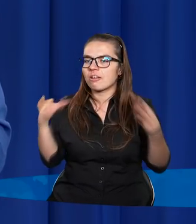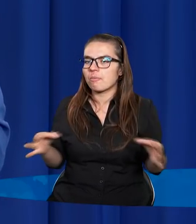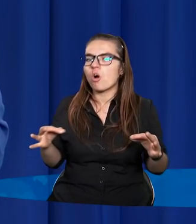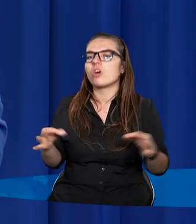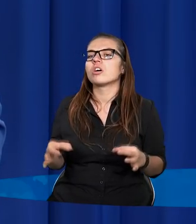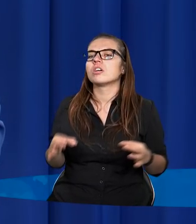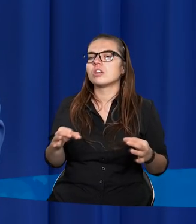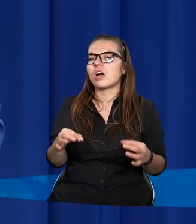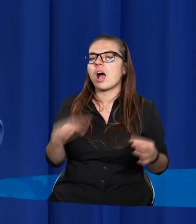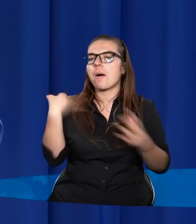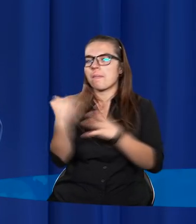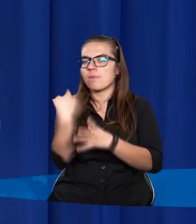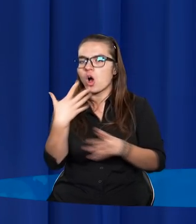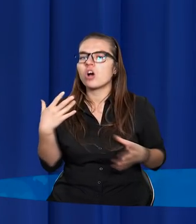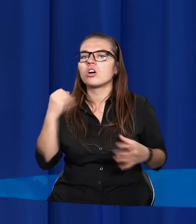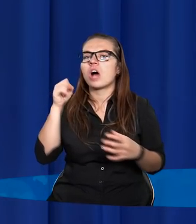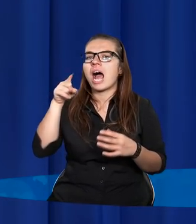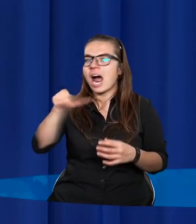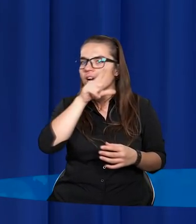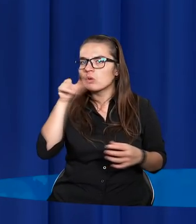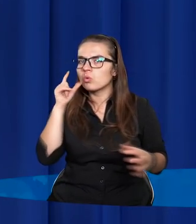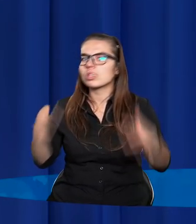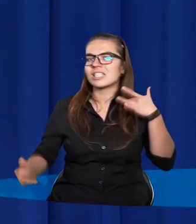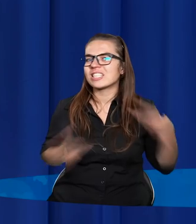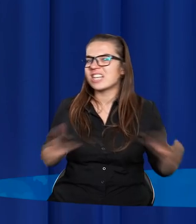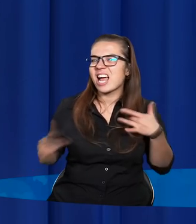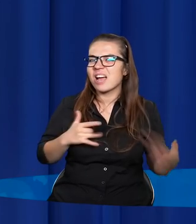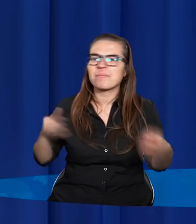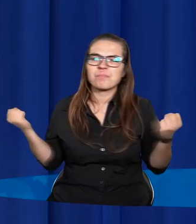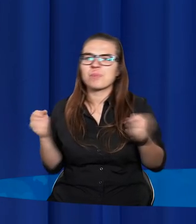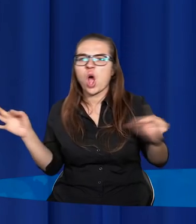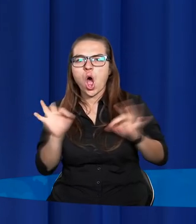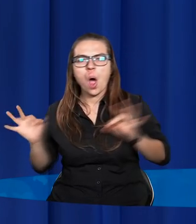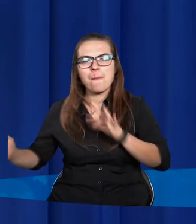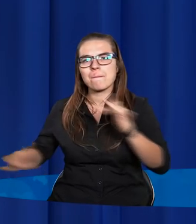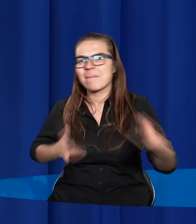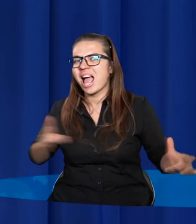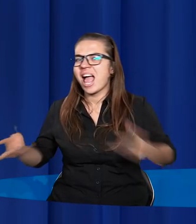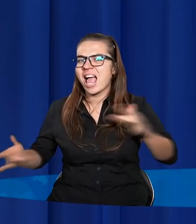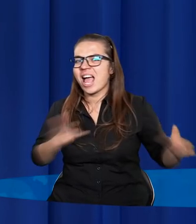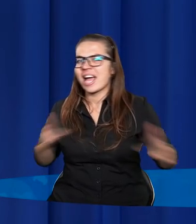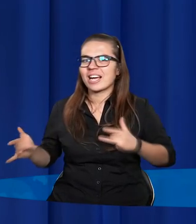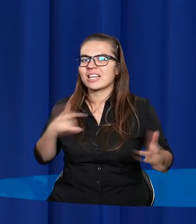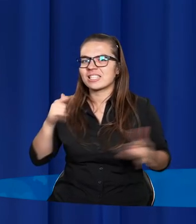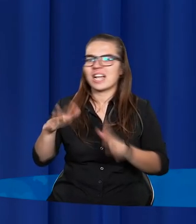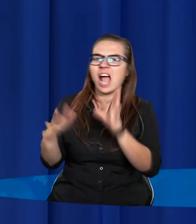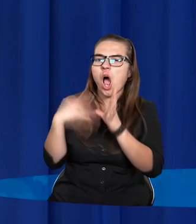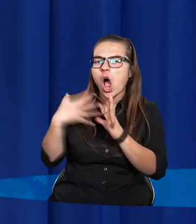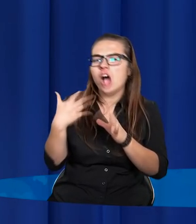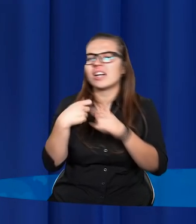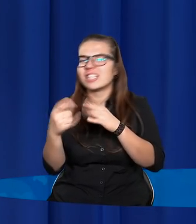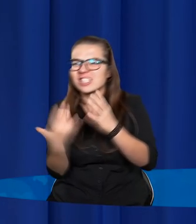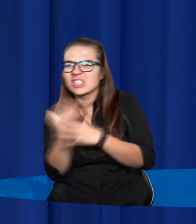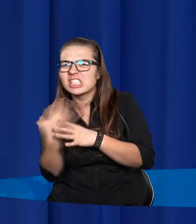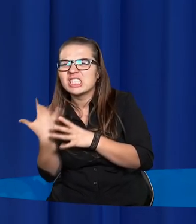płoną, a ludzie tam cierpią, niewyobrażalne męki i ten deszcz, ognia i siarki